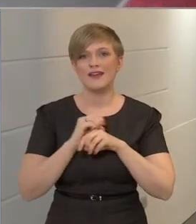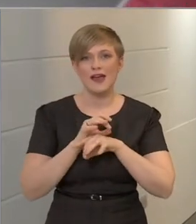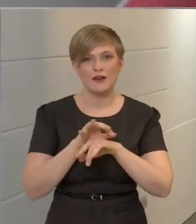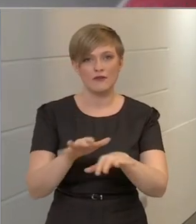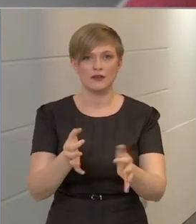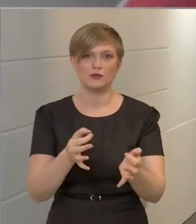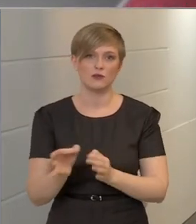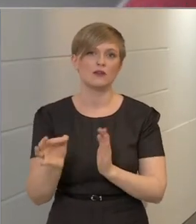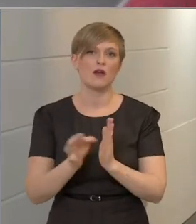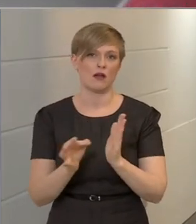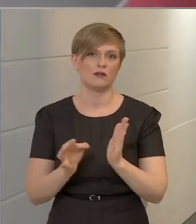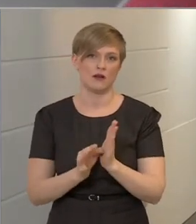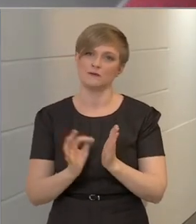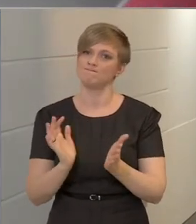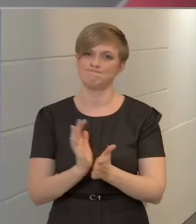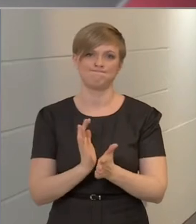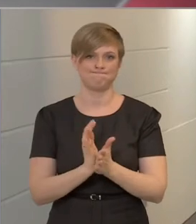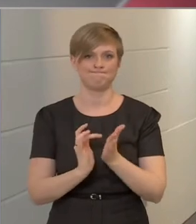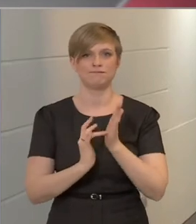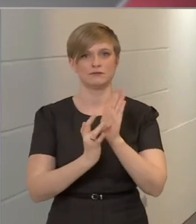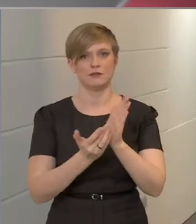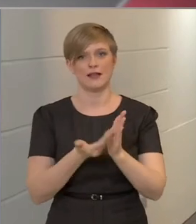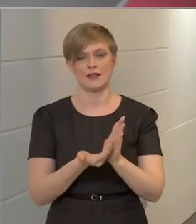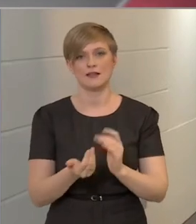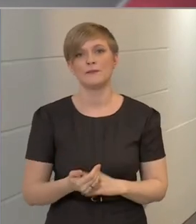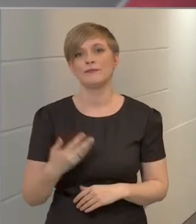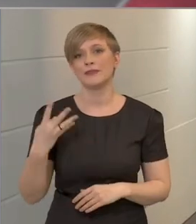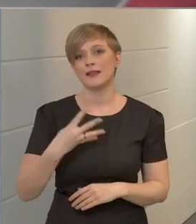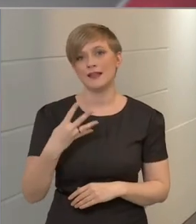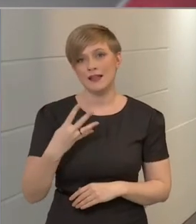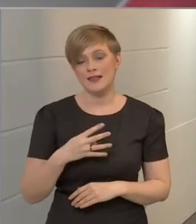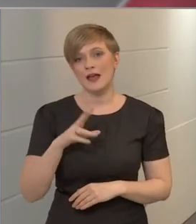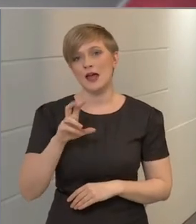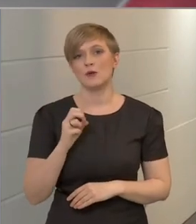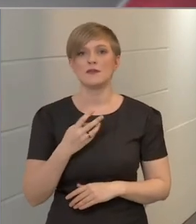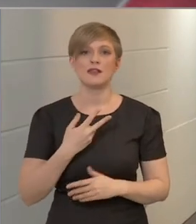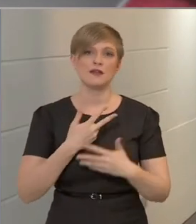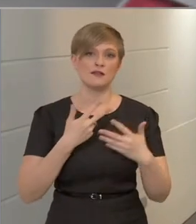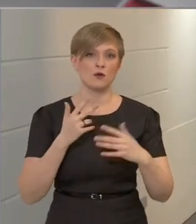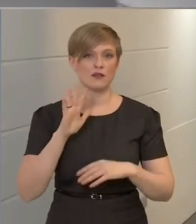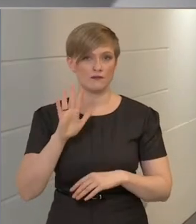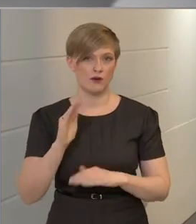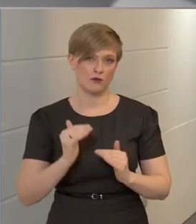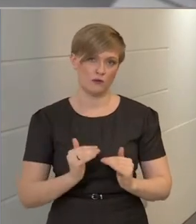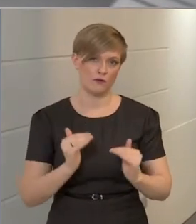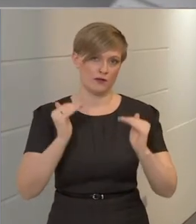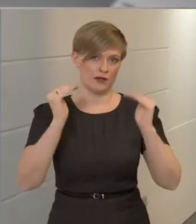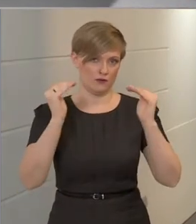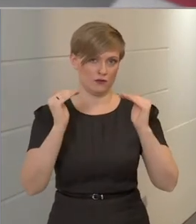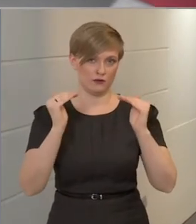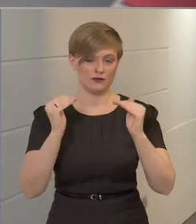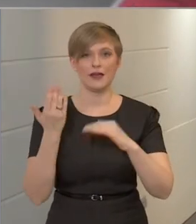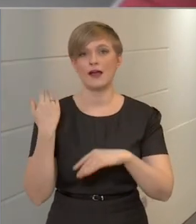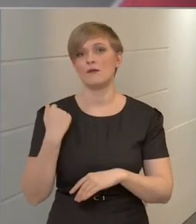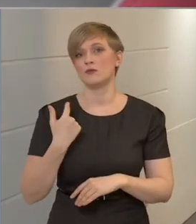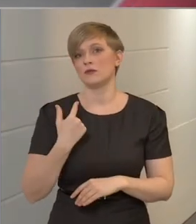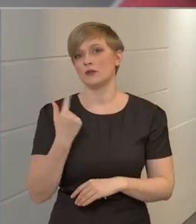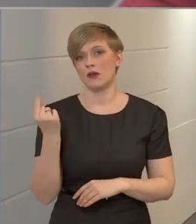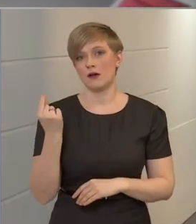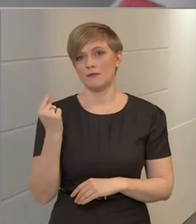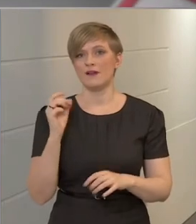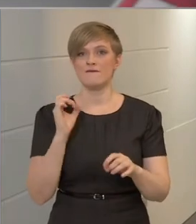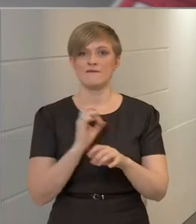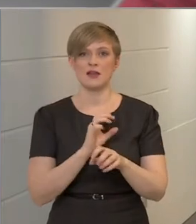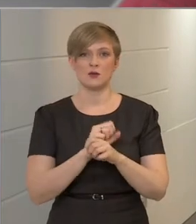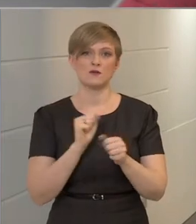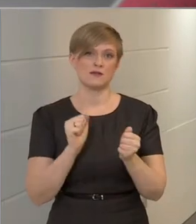adataink is ezt bizonyítják. 4.385 fővel nőtt az elmúlt napon a